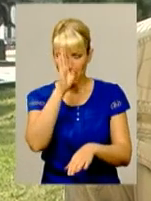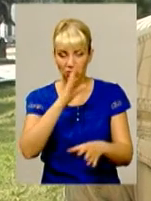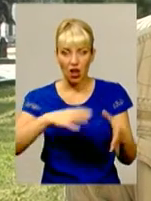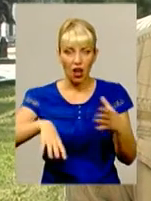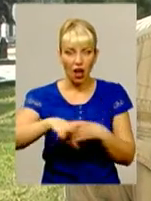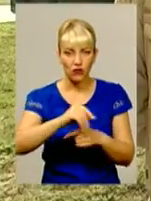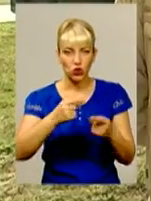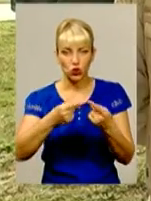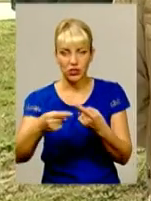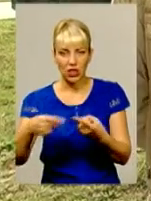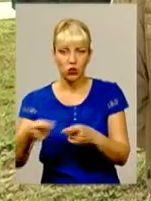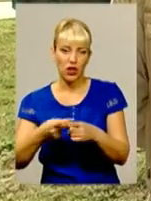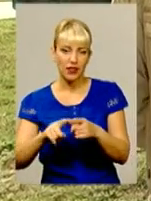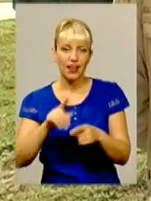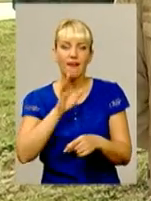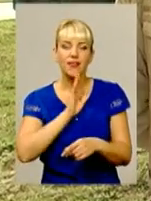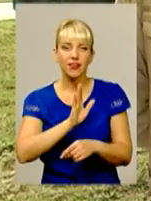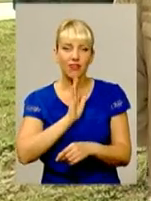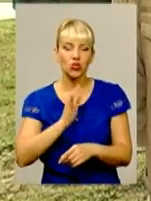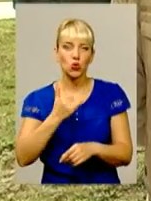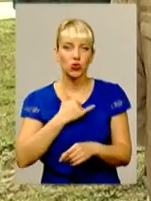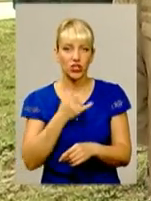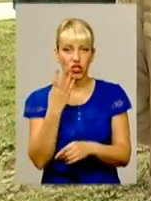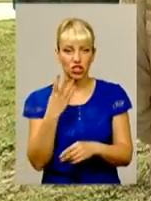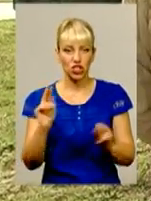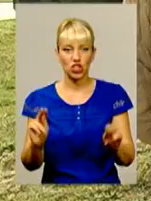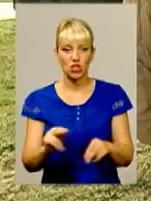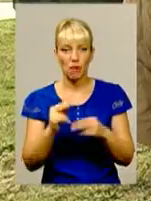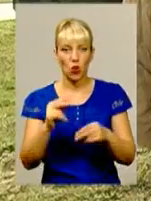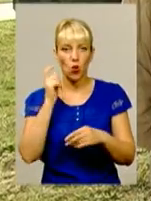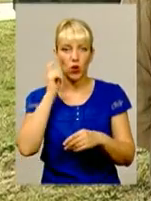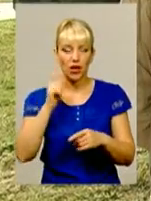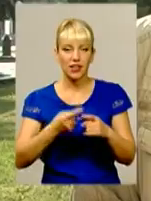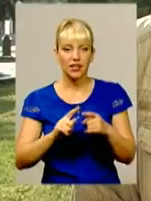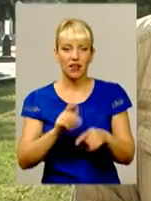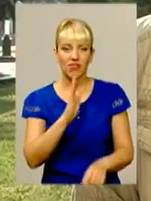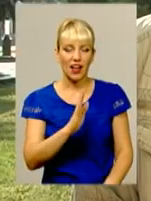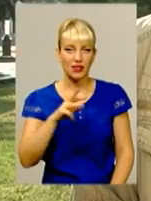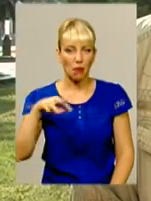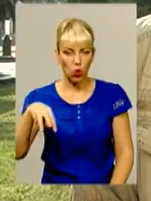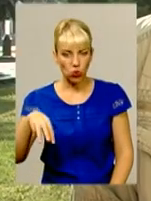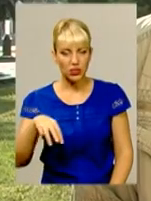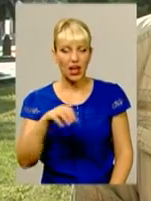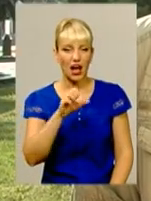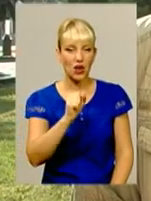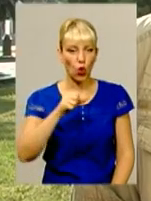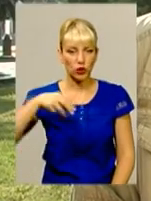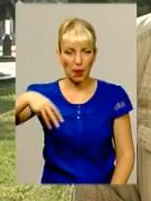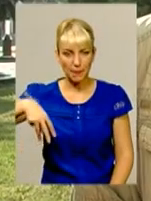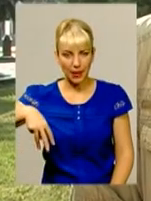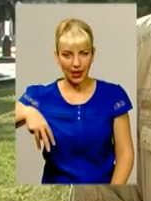медалей завоевали наші дівчі. У нас 4 чемпіонки України. Це Влада Нарольська, Алена Мельник,